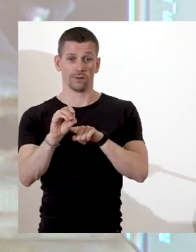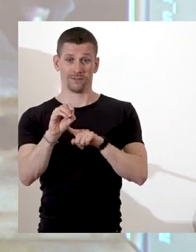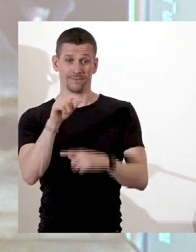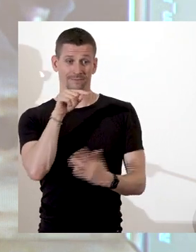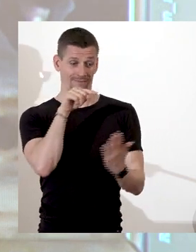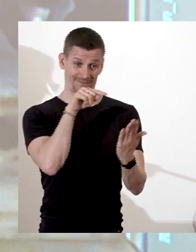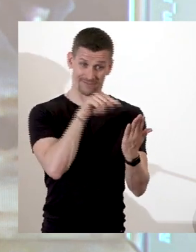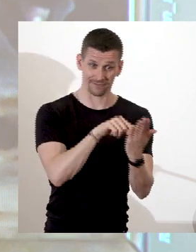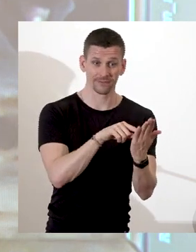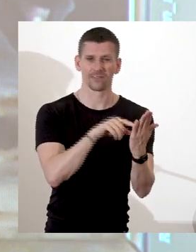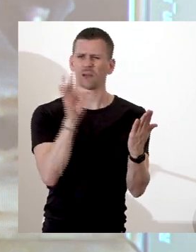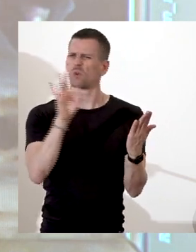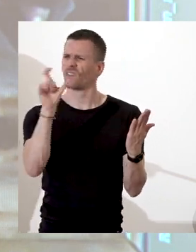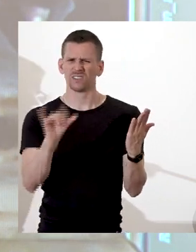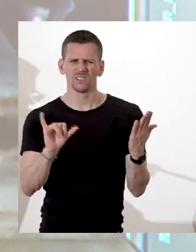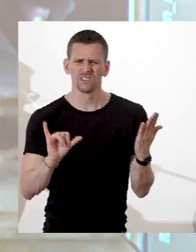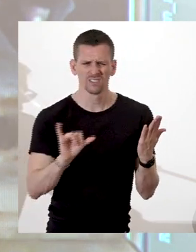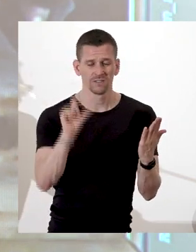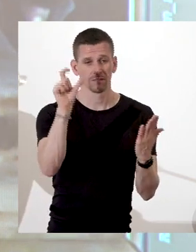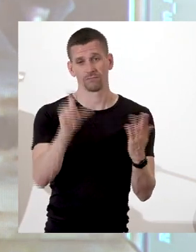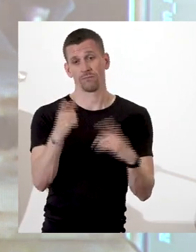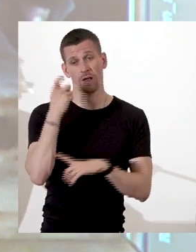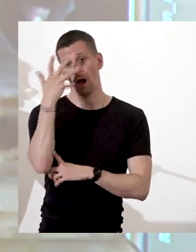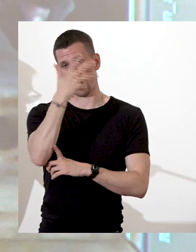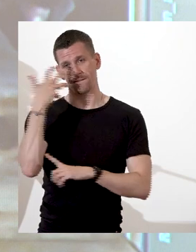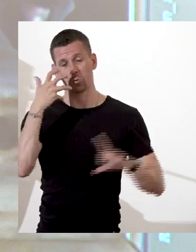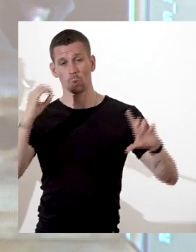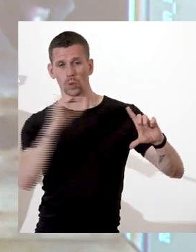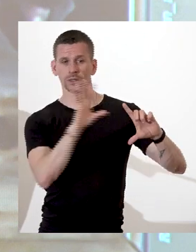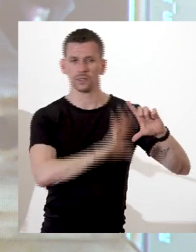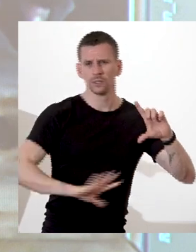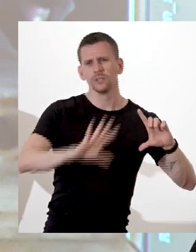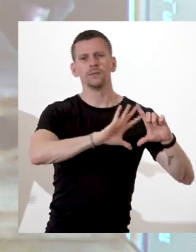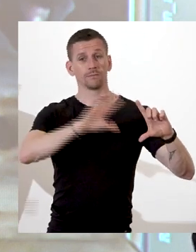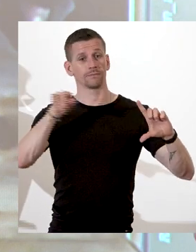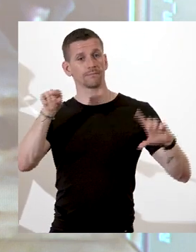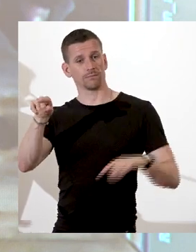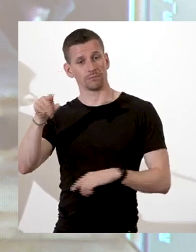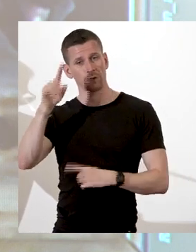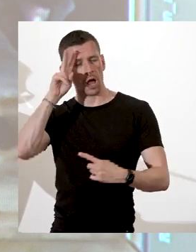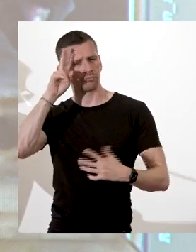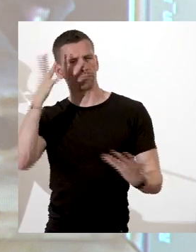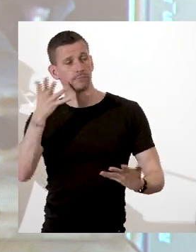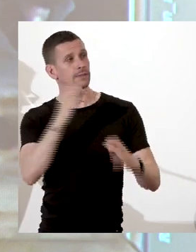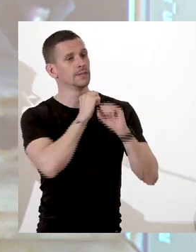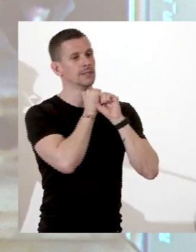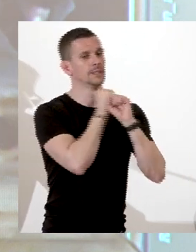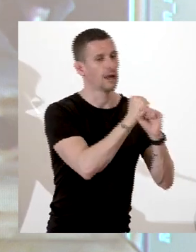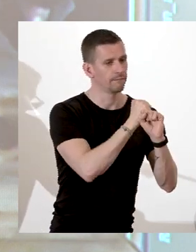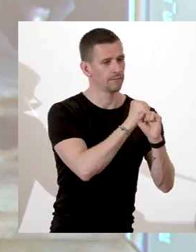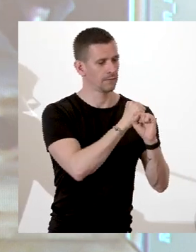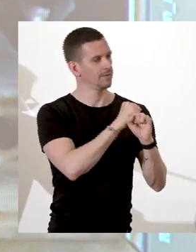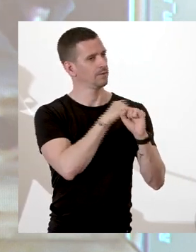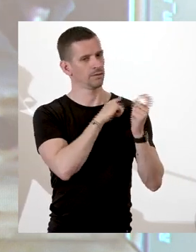ayant pour habitude de participer au commerce des esclaves africains et qui se retrouve lui-même captif sur un navire de